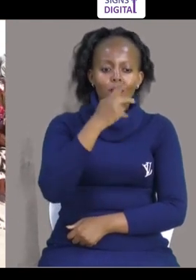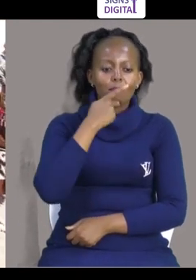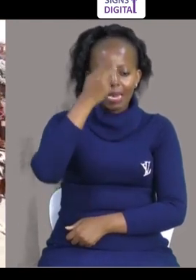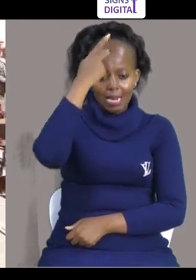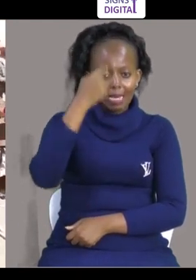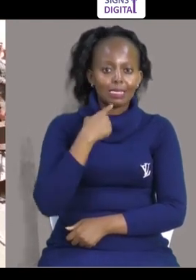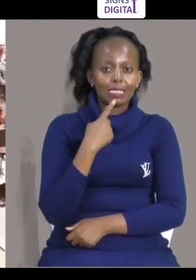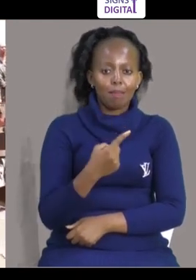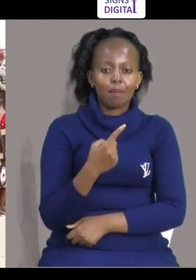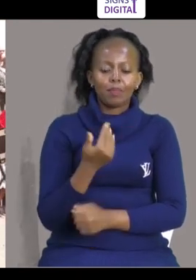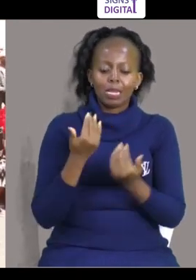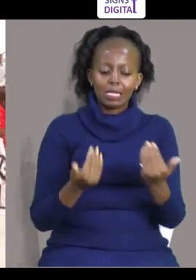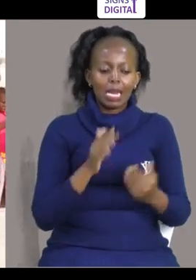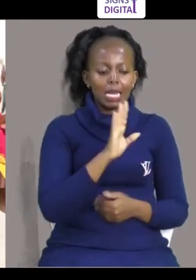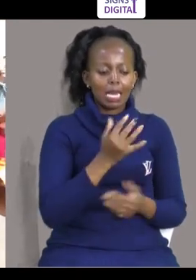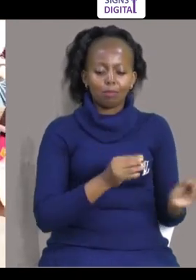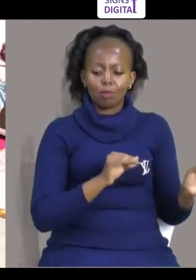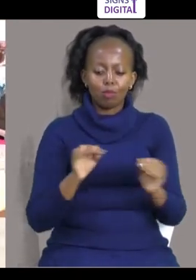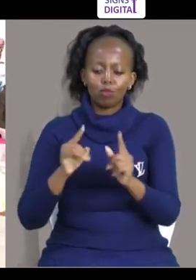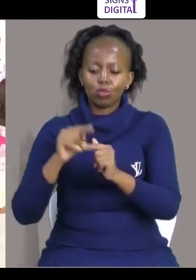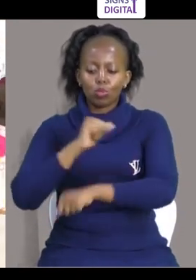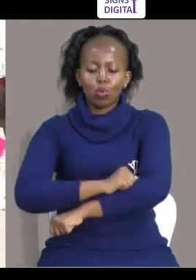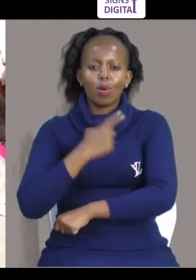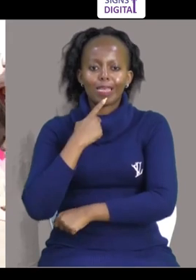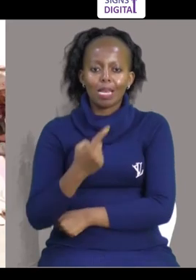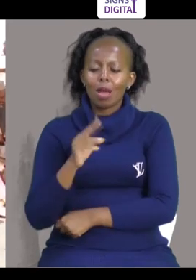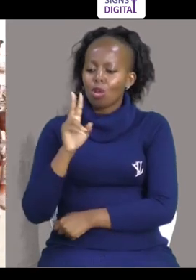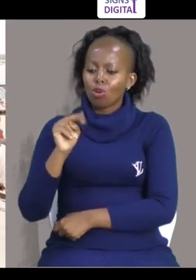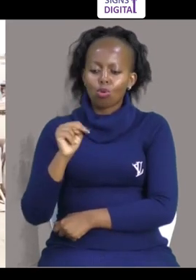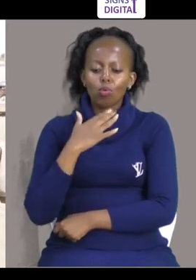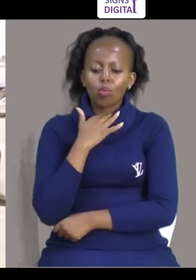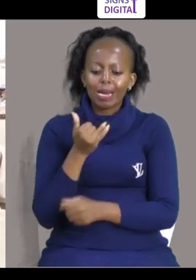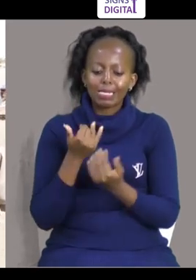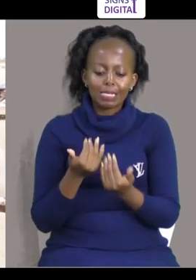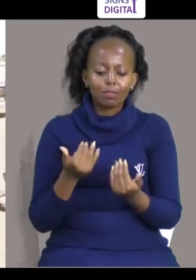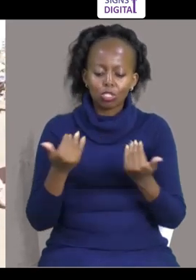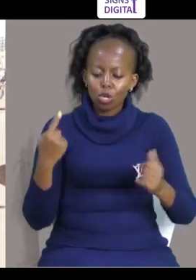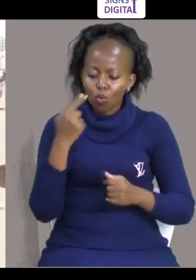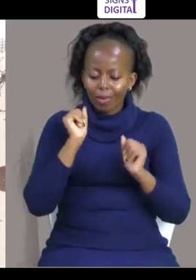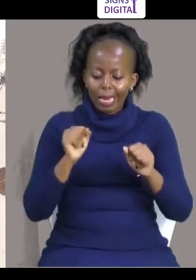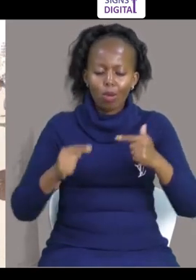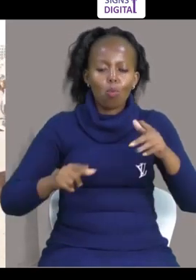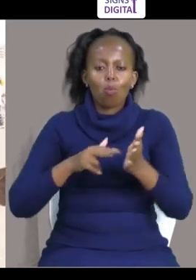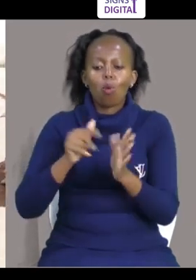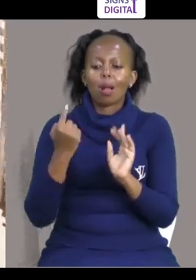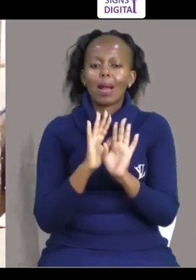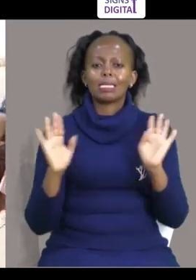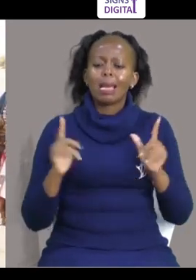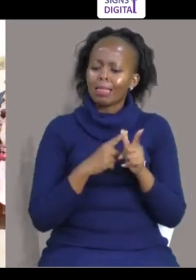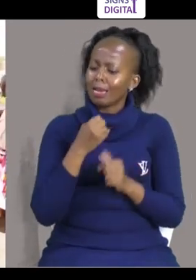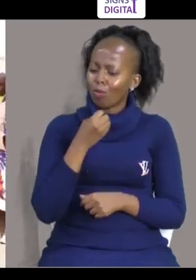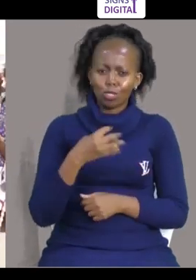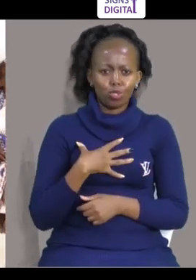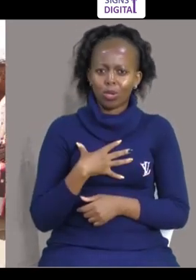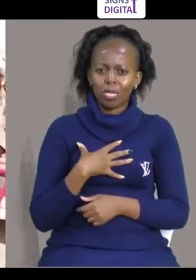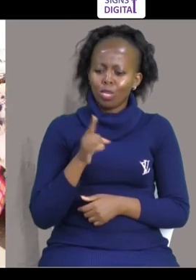Niliona kwa runinga Muzazi ya kisema Wamepeleka mutoto shure Hakabiwa huku Tunataka wale Wanatebea Nikakathirika